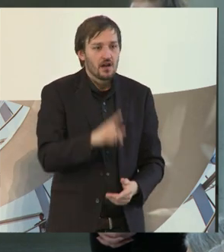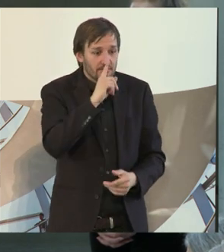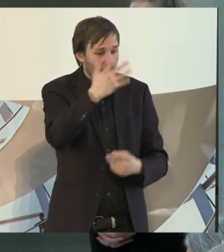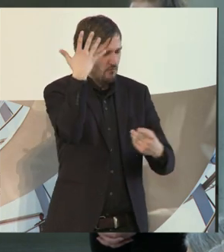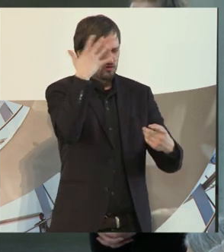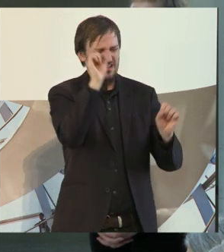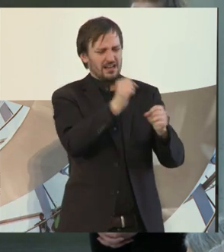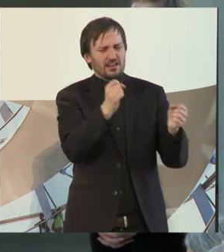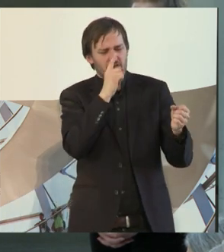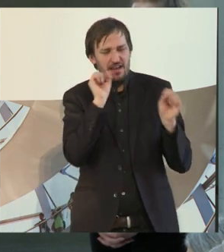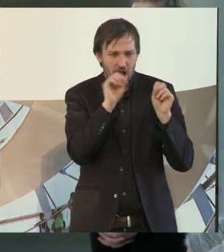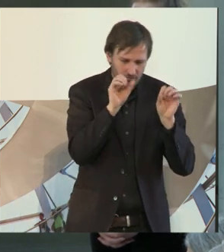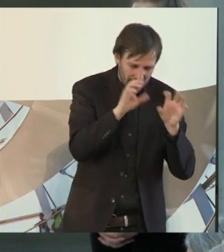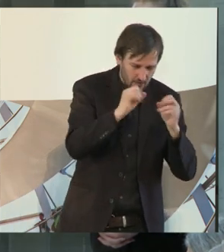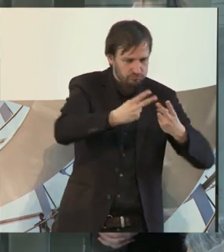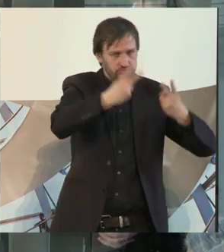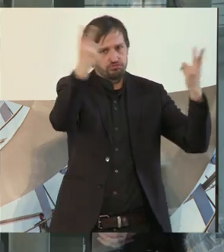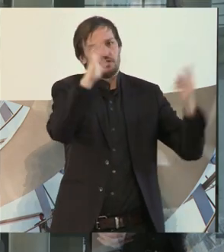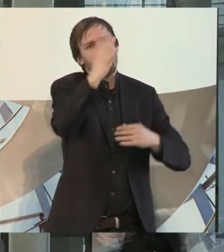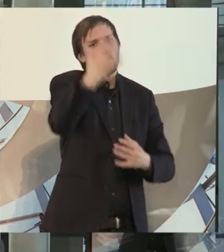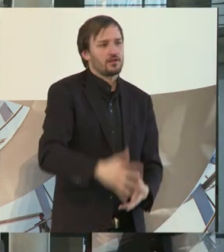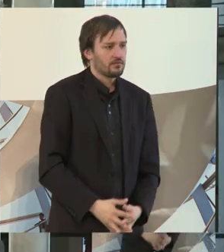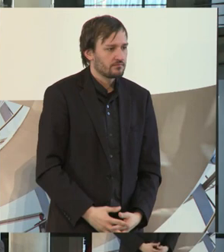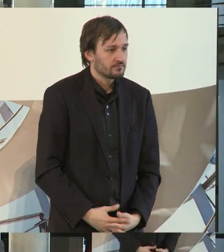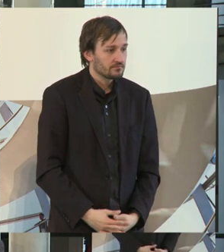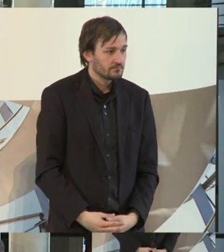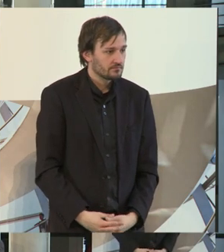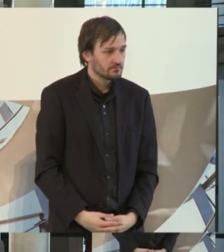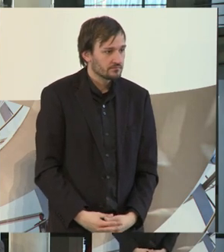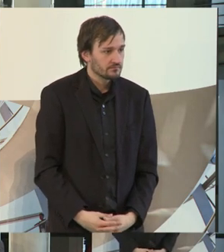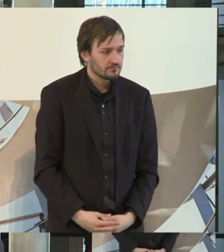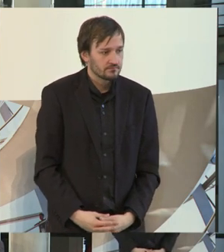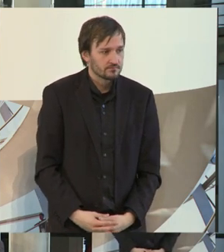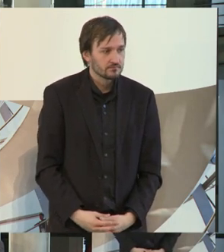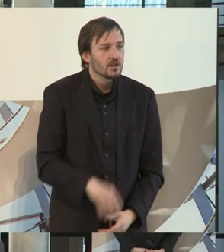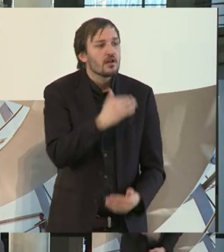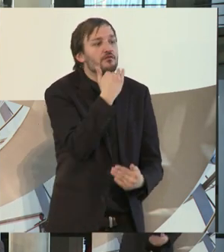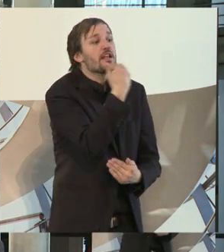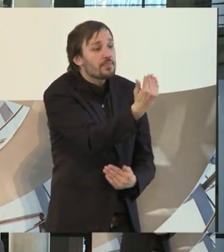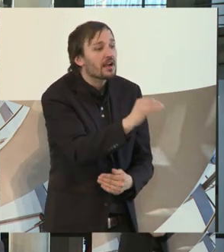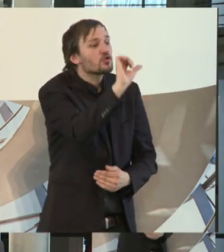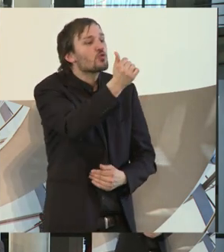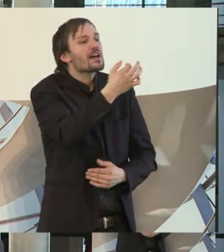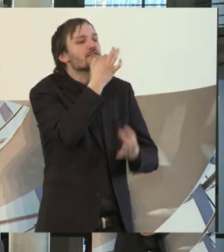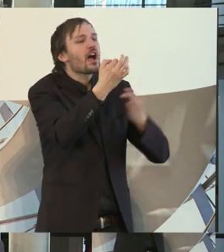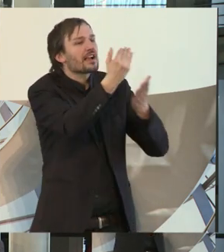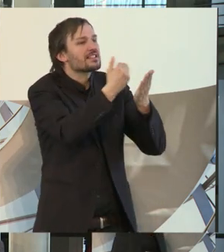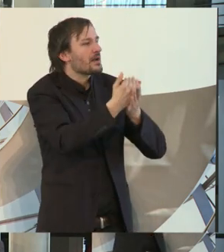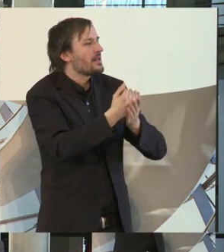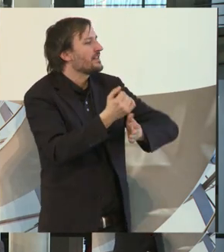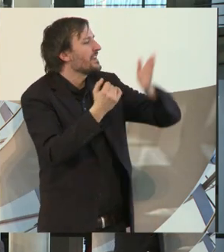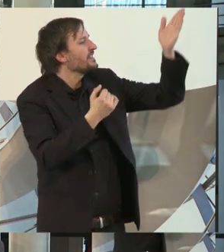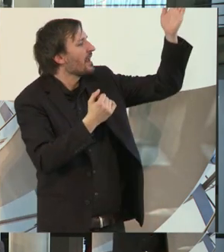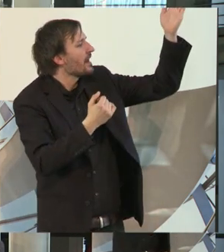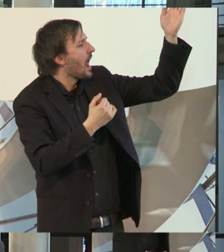Aufklärung betreibt, geht das ganz einfach. Vielen Dank. Ich würde erstmal ein paar Fragen sammeln wollen. Der Herr ganz hinten links